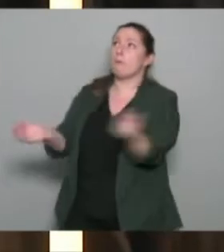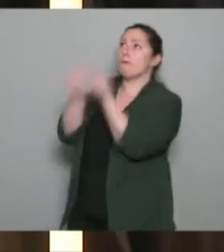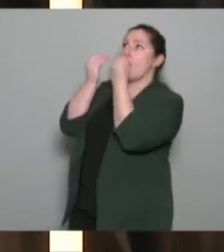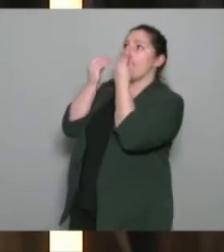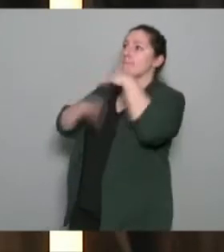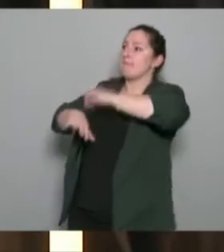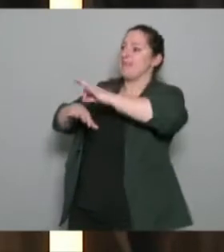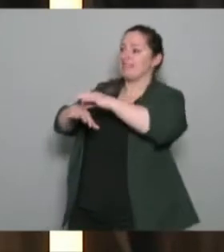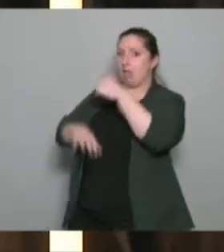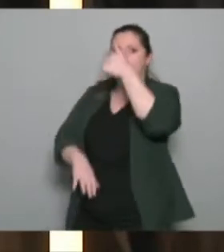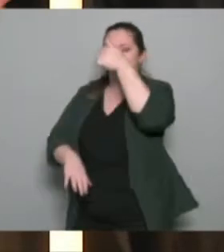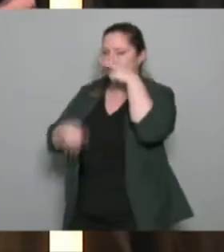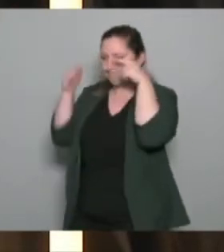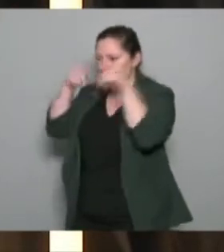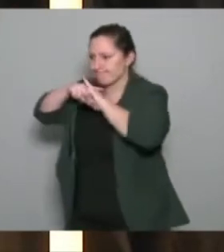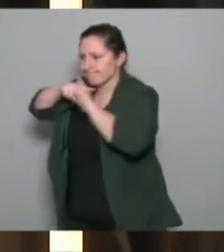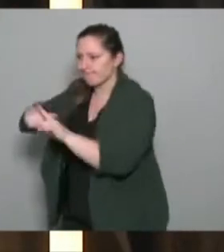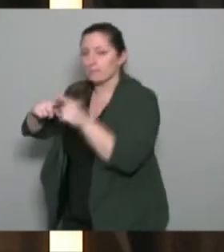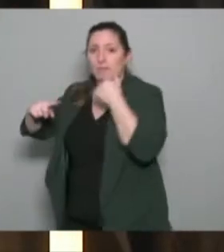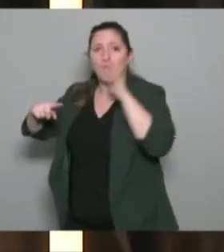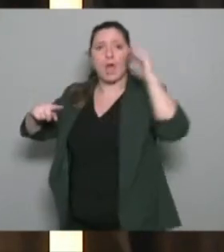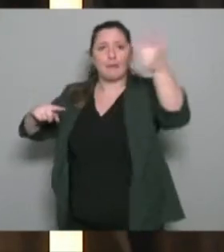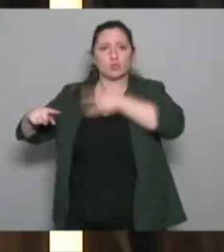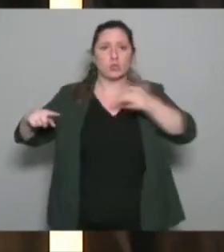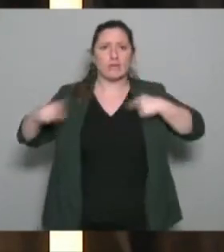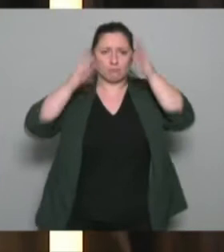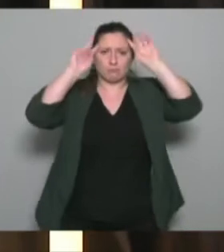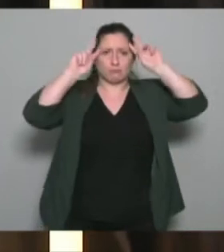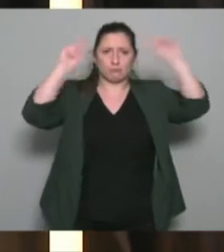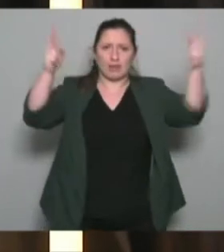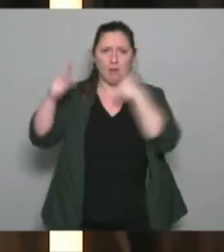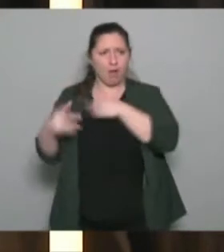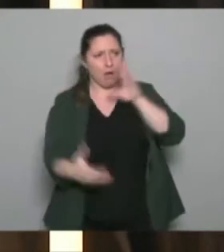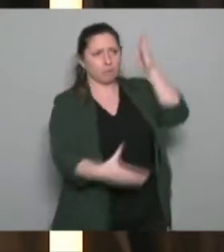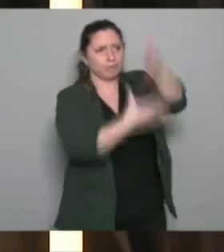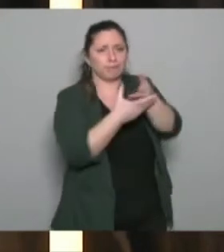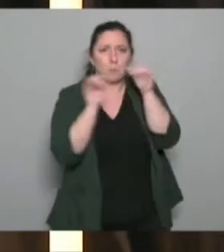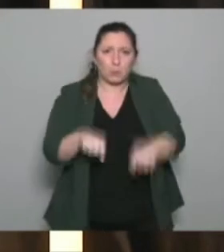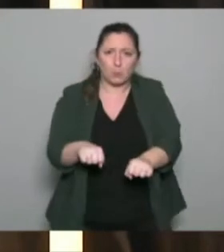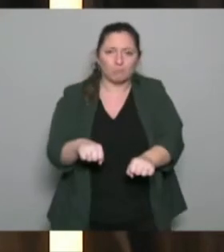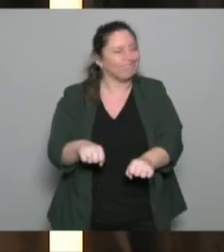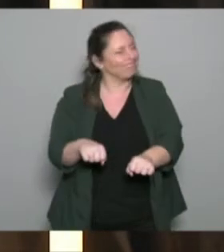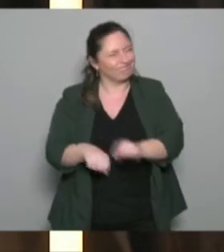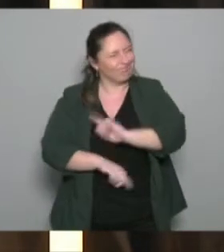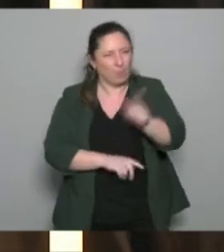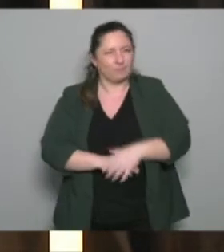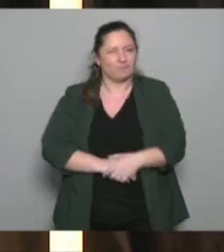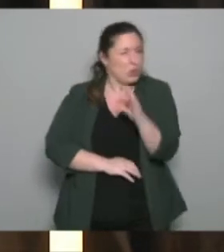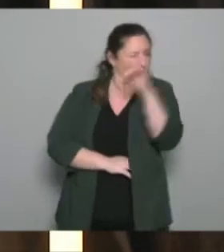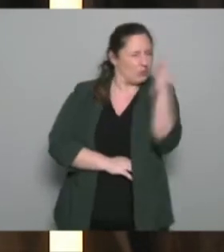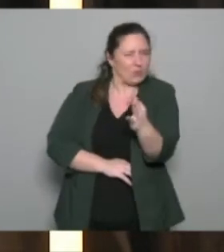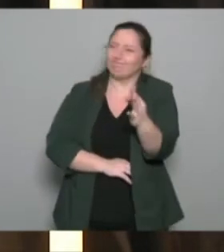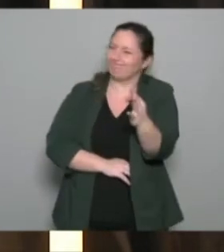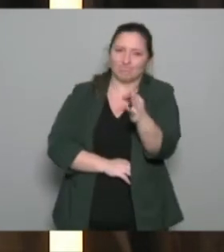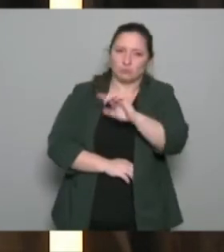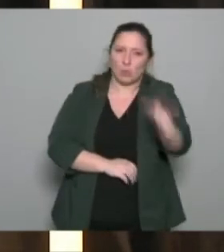pathologie, est-ce que je suis compétent pour agir sur la santé ? Non, pas complètement. En tout cas, pas sur la santé telle qu'on l